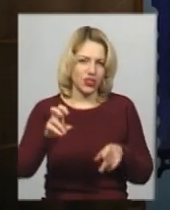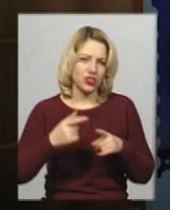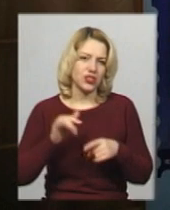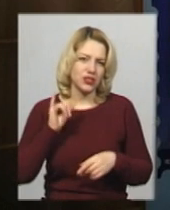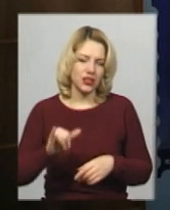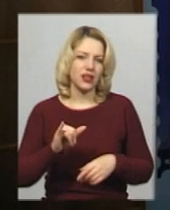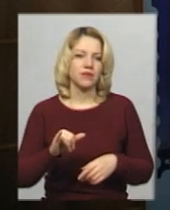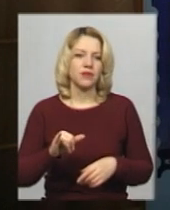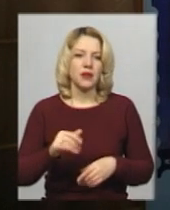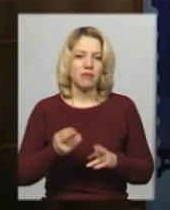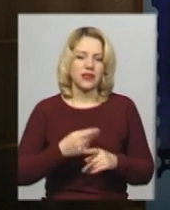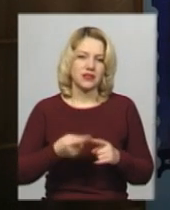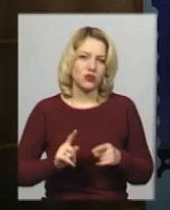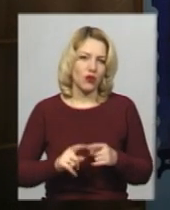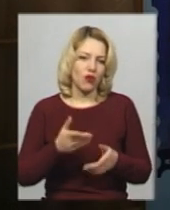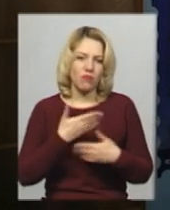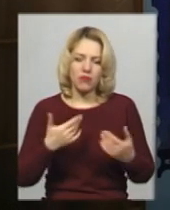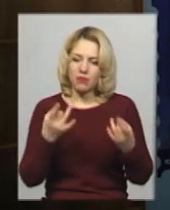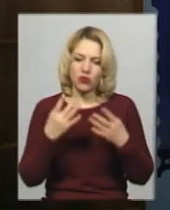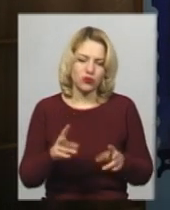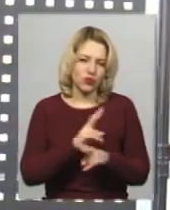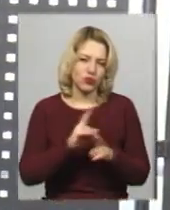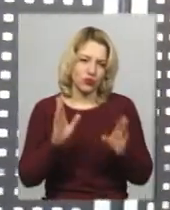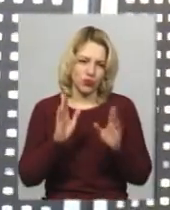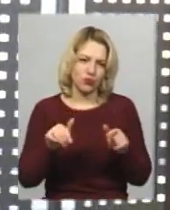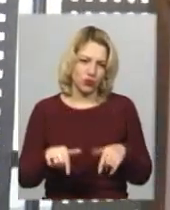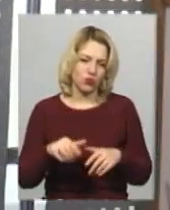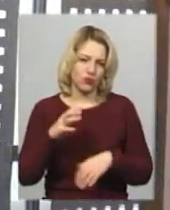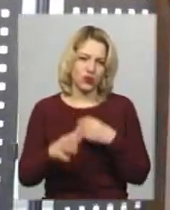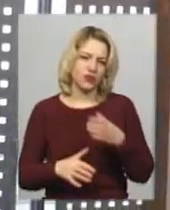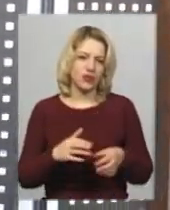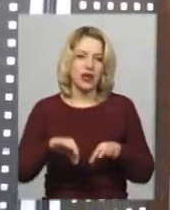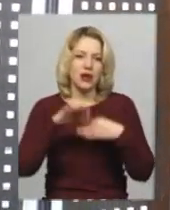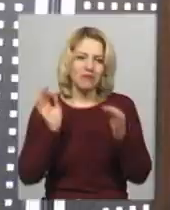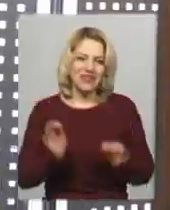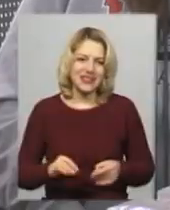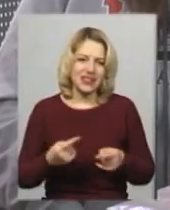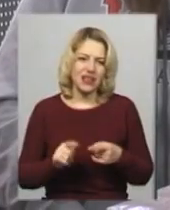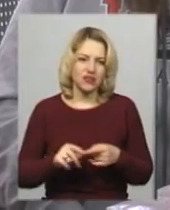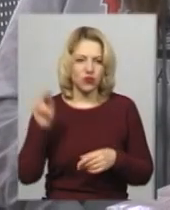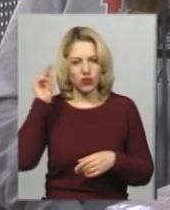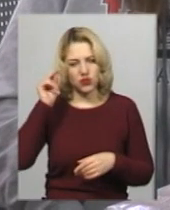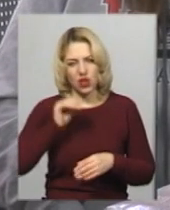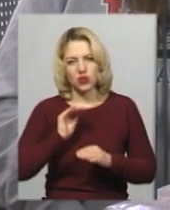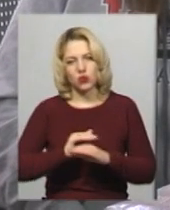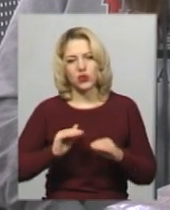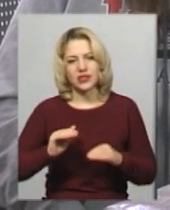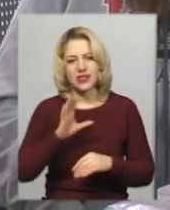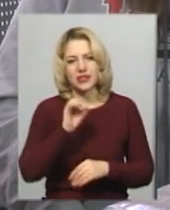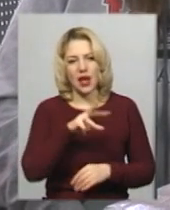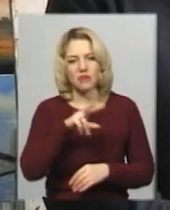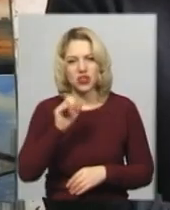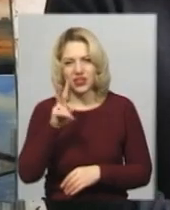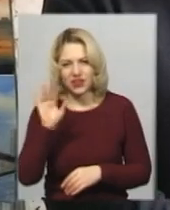ми просто ніхто будемо в цьому світі. Мистецтво самчиківського розпису вивчають у самчиківській дитячій художній школі,